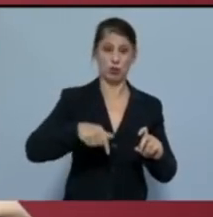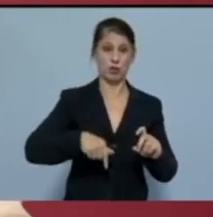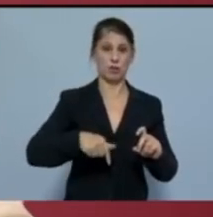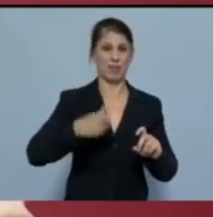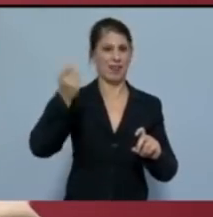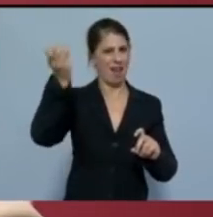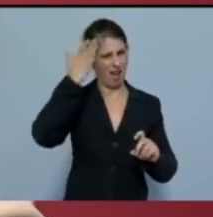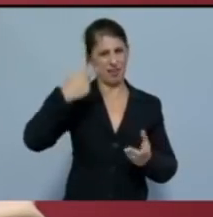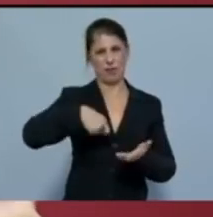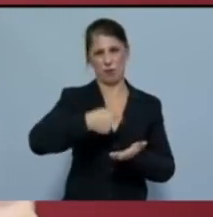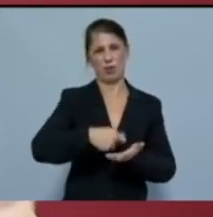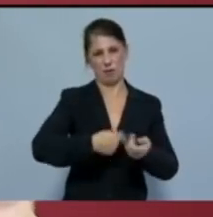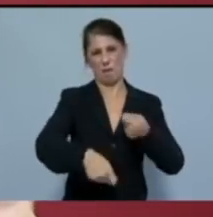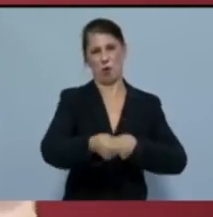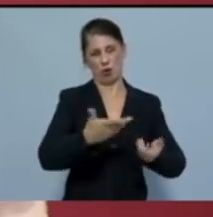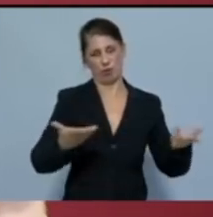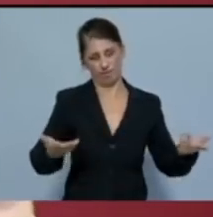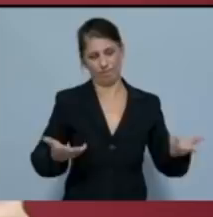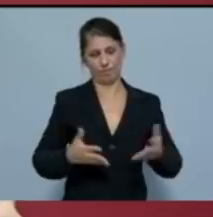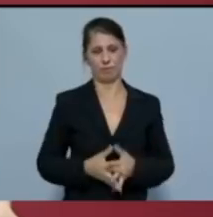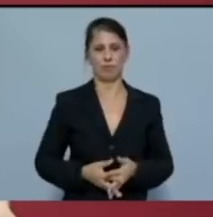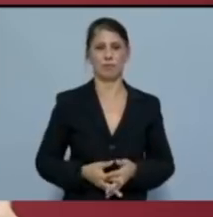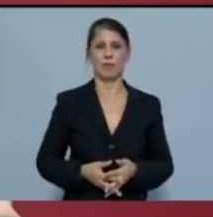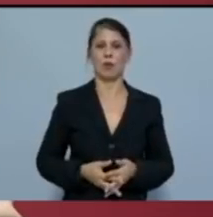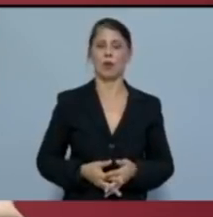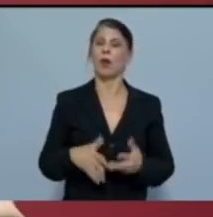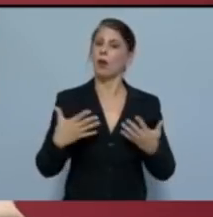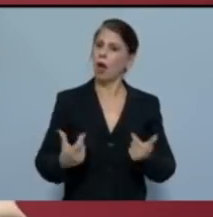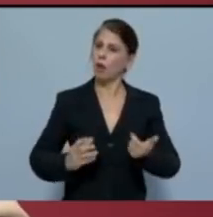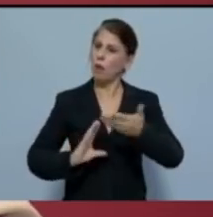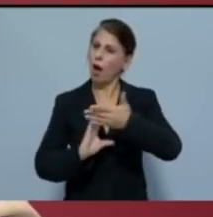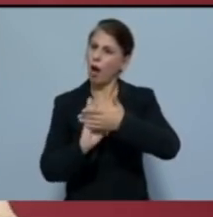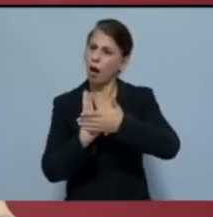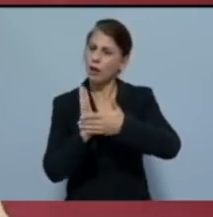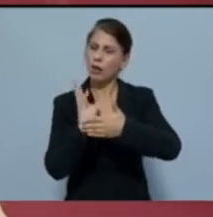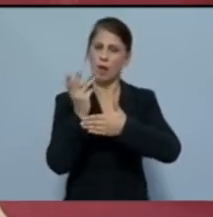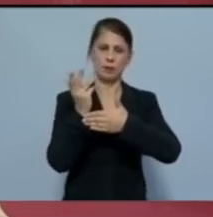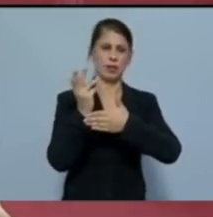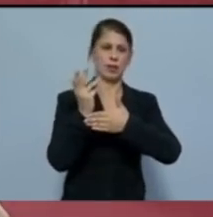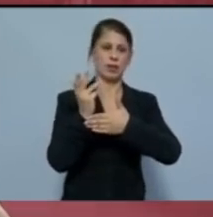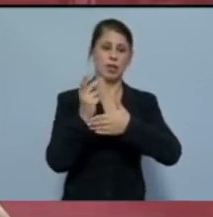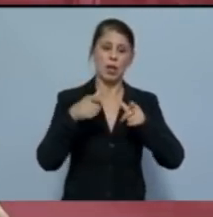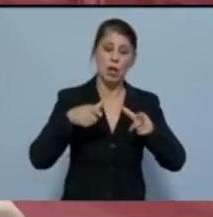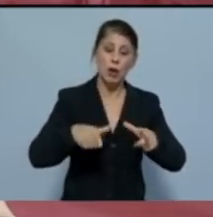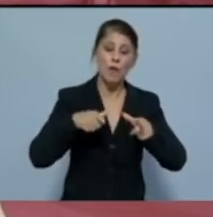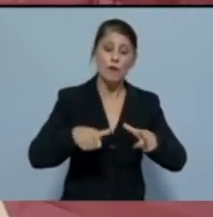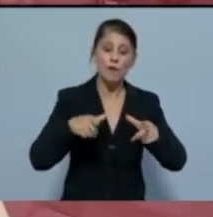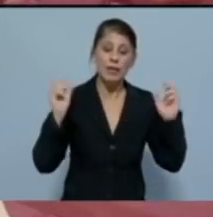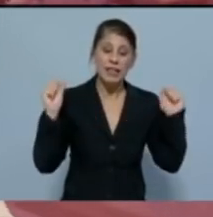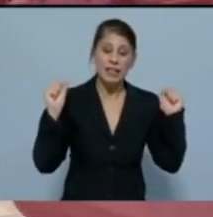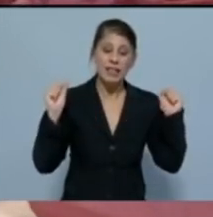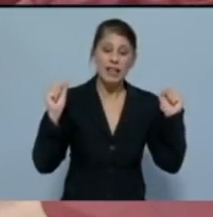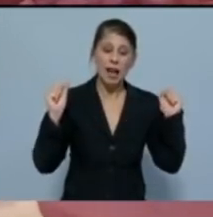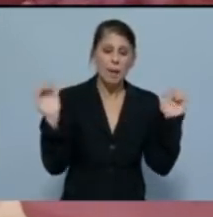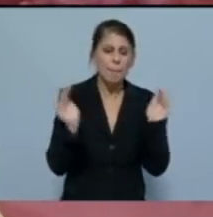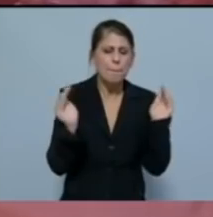ακριβοπληρωμένο εμπόρευμα. Με ανάπτυξη της πρωτοβάθμιας φροντίδας υγείας σε πανελλαδικό επίπεδο.